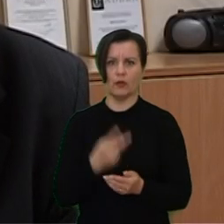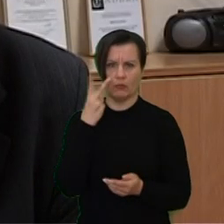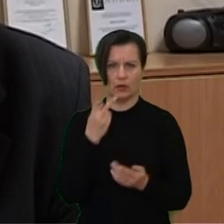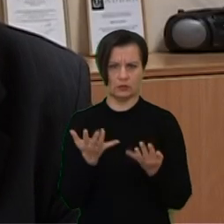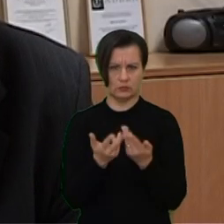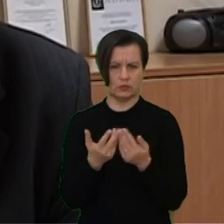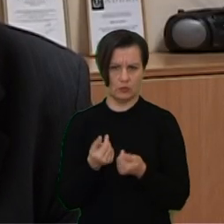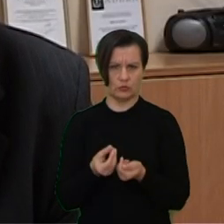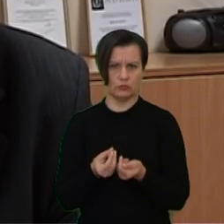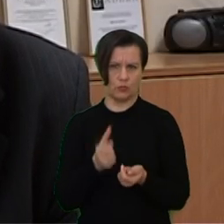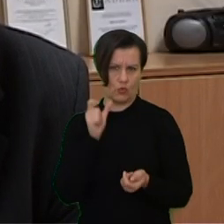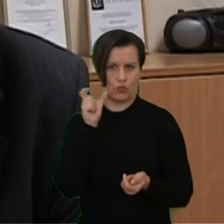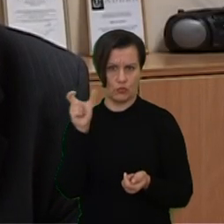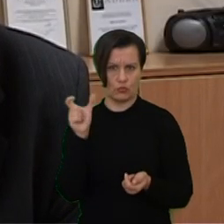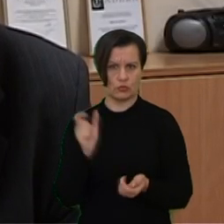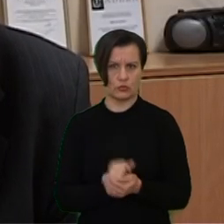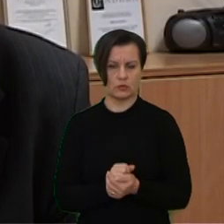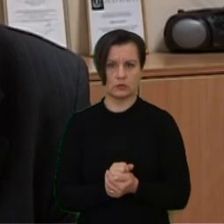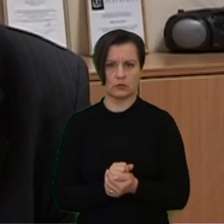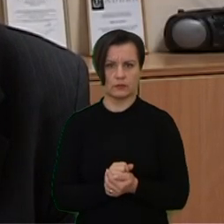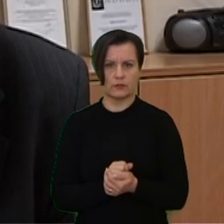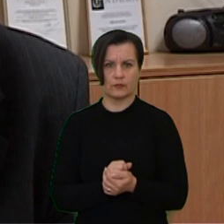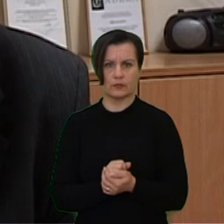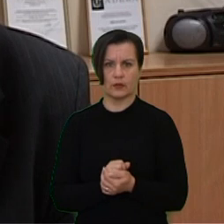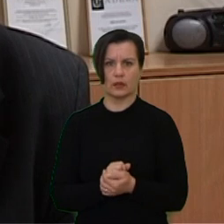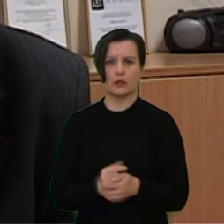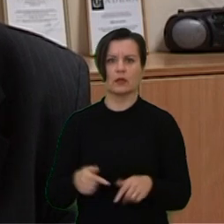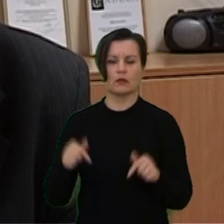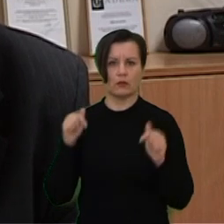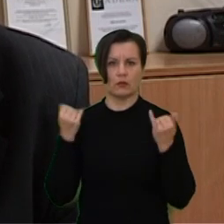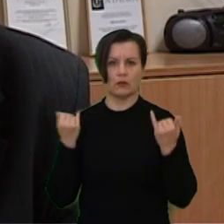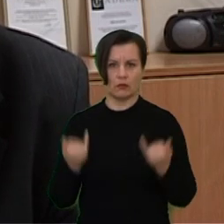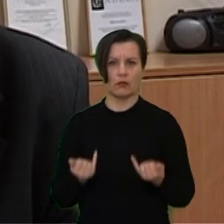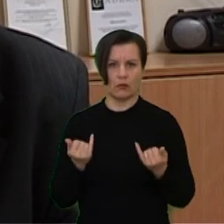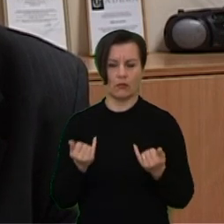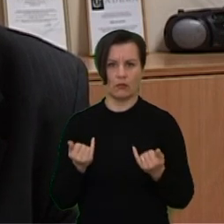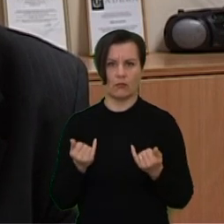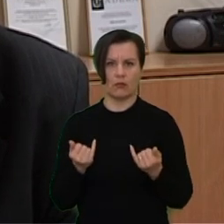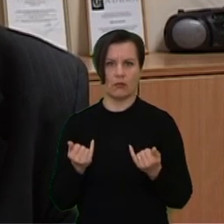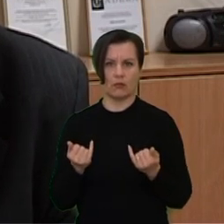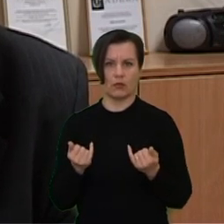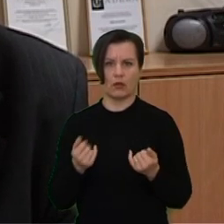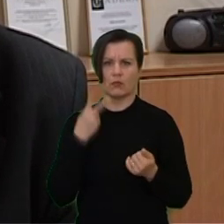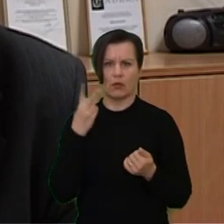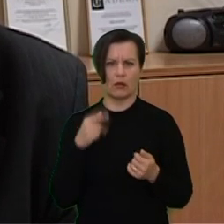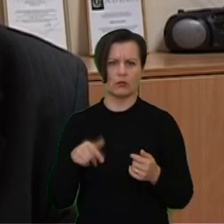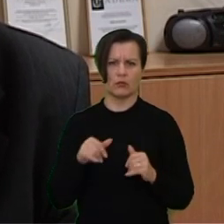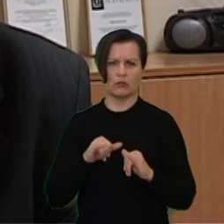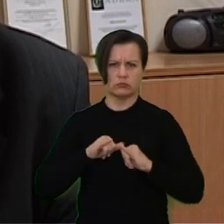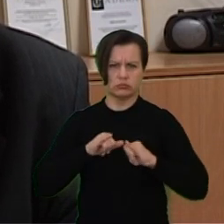skaičiai yra gana didelė ir šiuo metu matomas